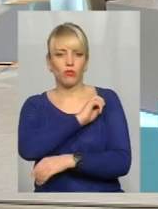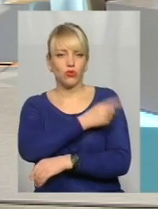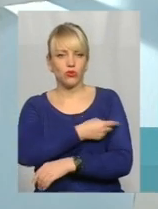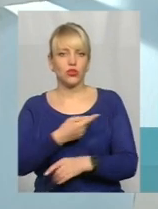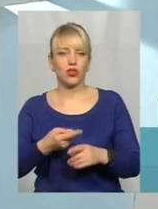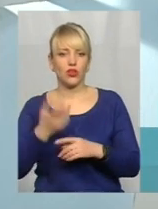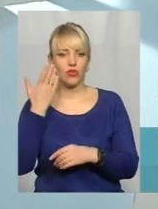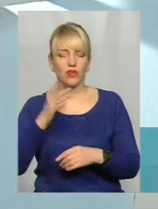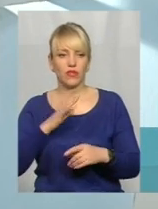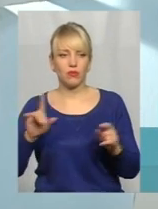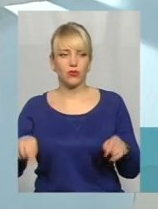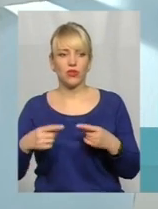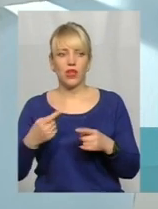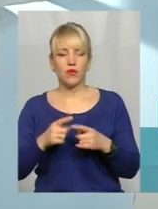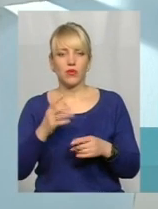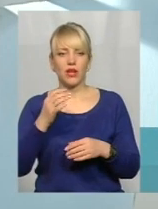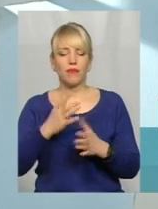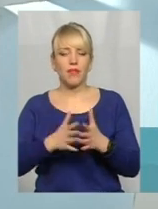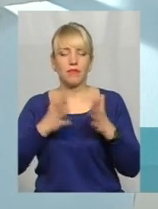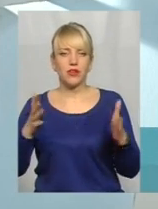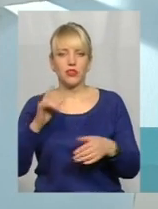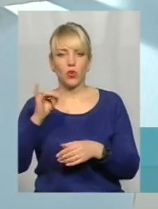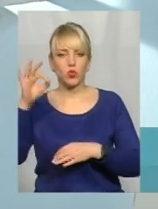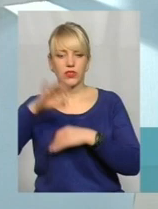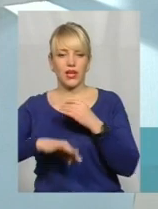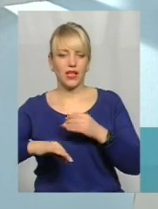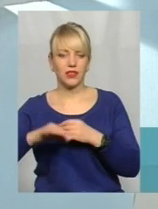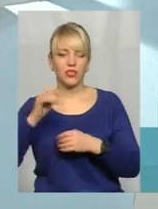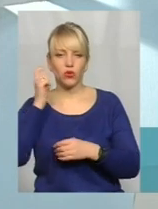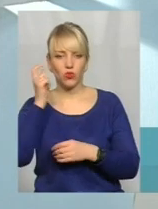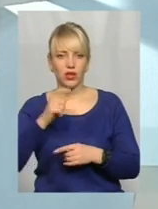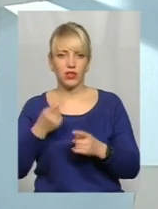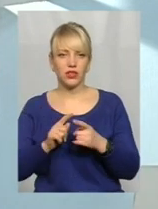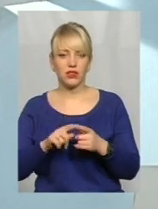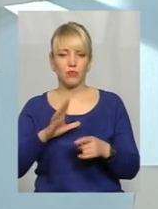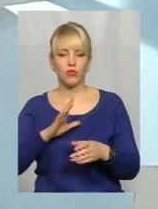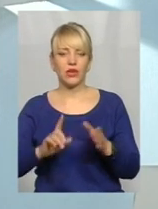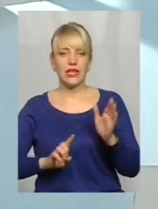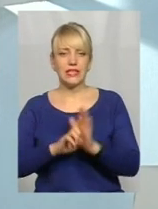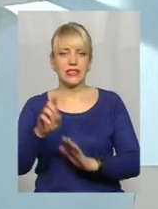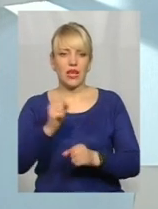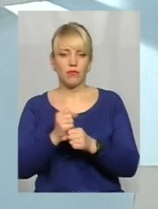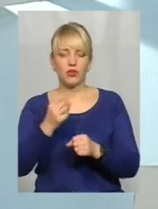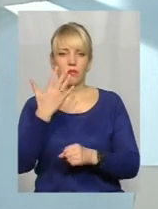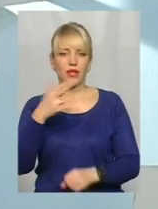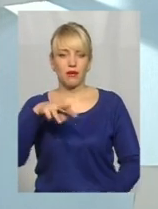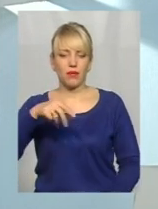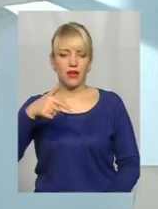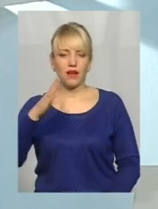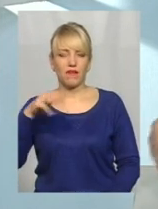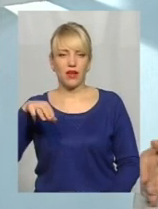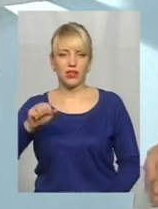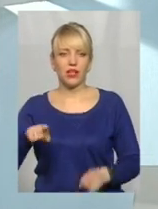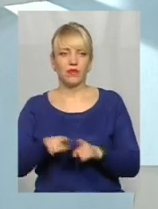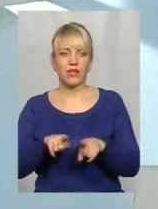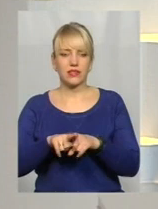була однією з найбільших в Західній Україні. Це був запуск на 5 мегават, трошки більше. То зараз вони добудовують ще